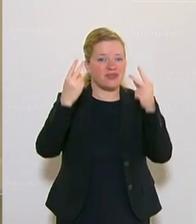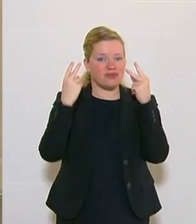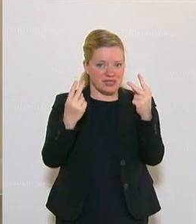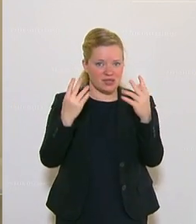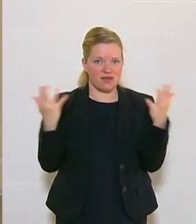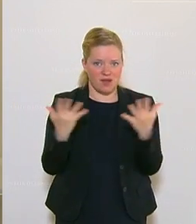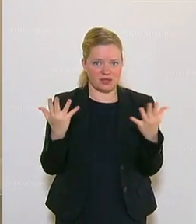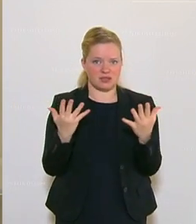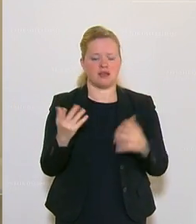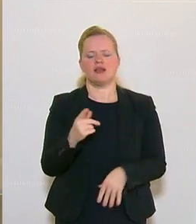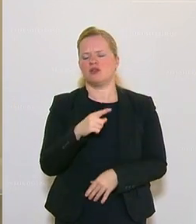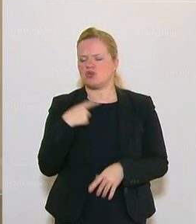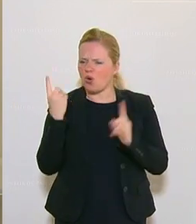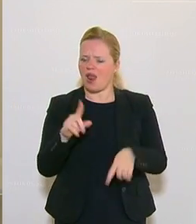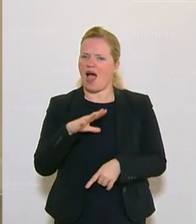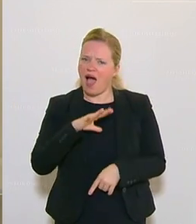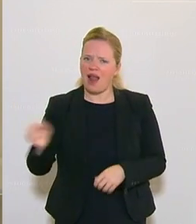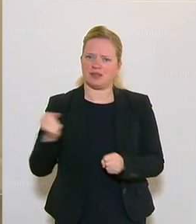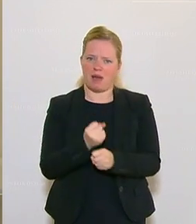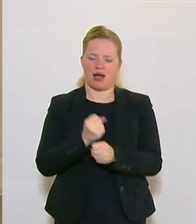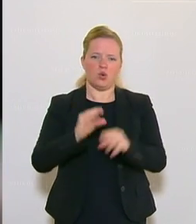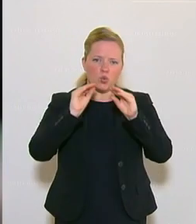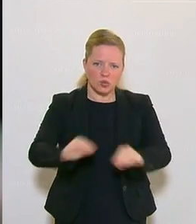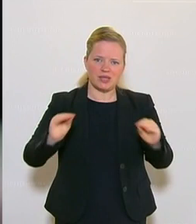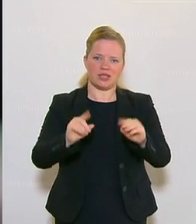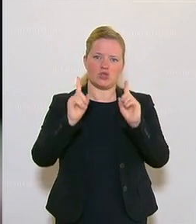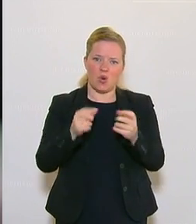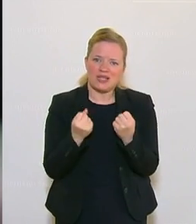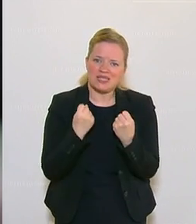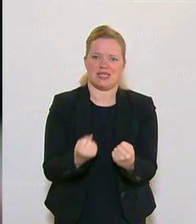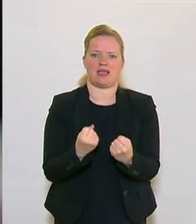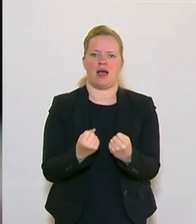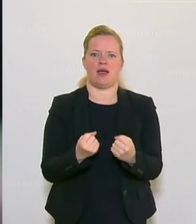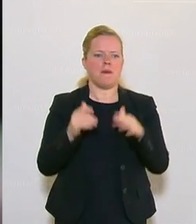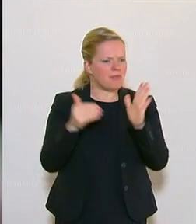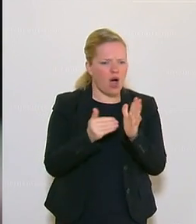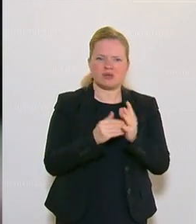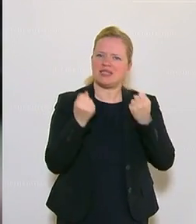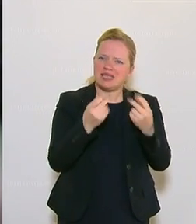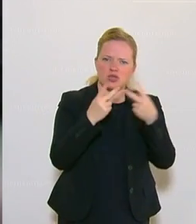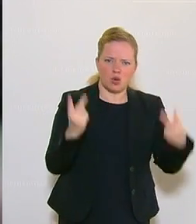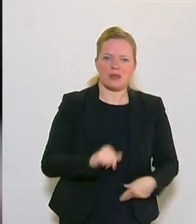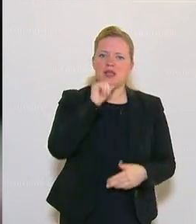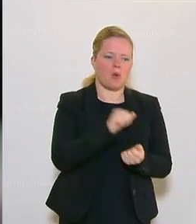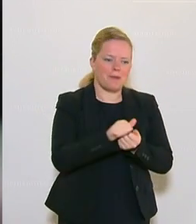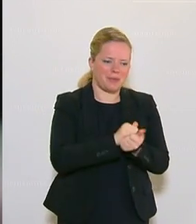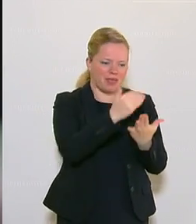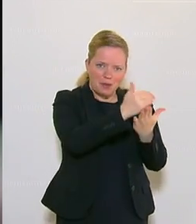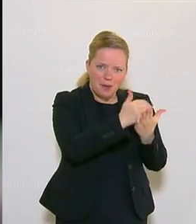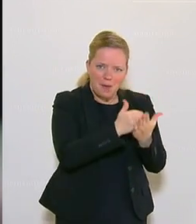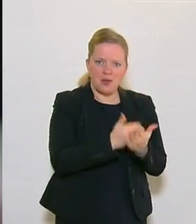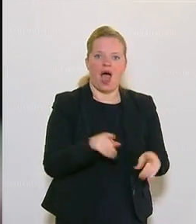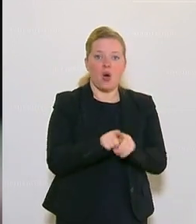zurück, alles zu tun, damit der Unterricht ein sicherer Unterricht wird. Sicherheitskonzepte, nicht nur am Papier auszuarbeiten,